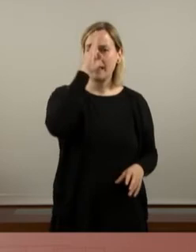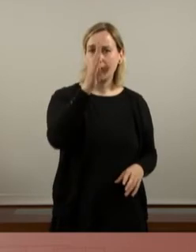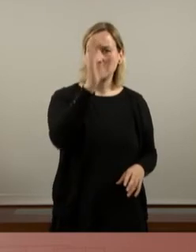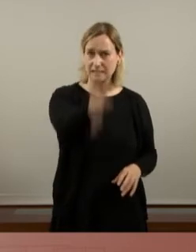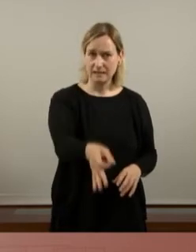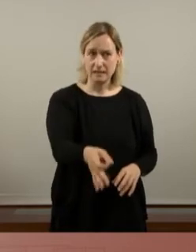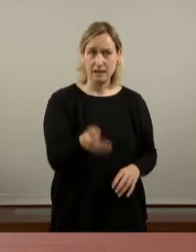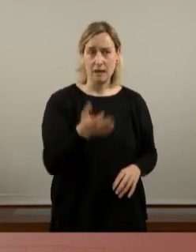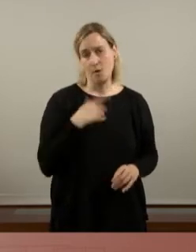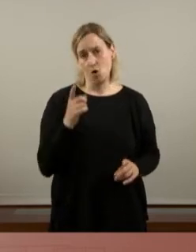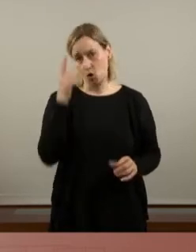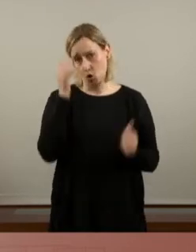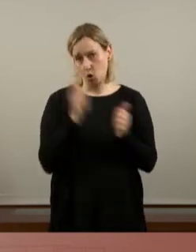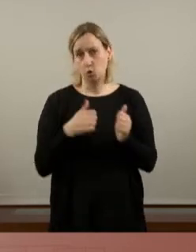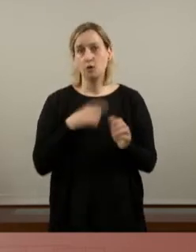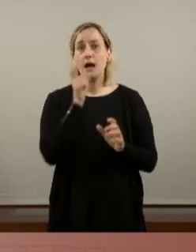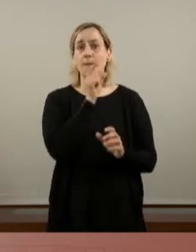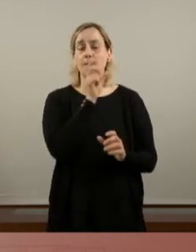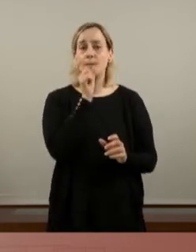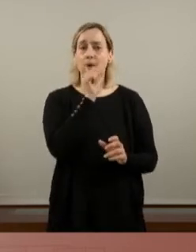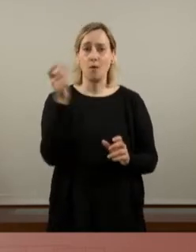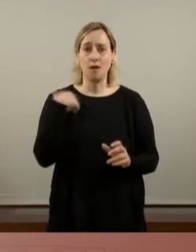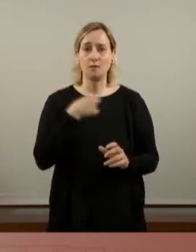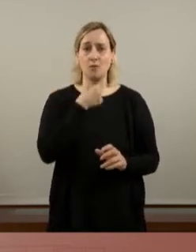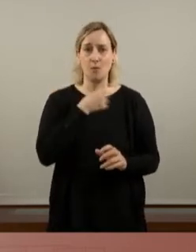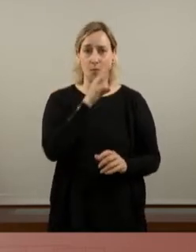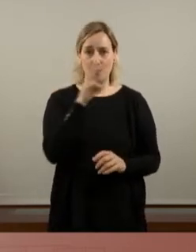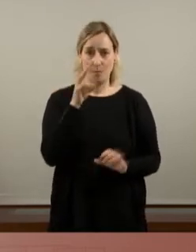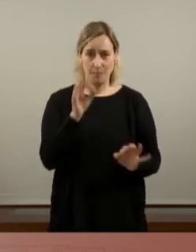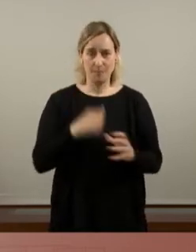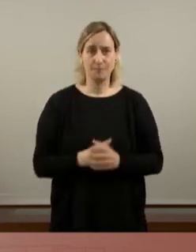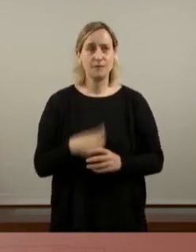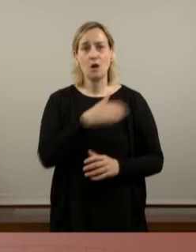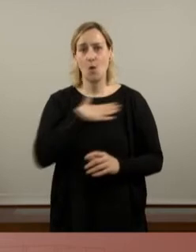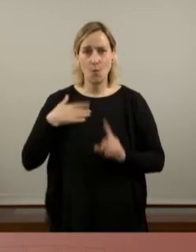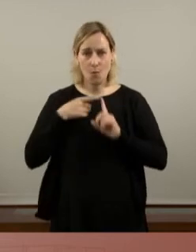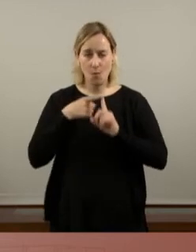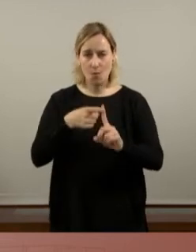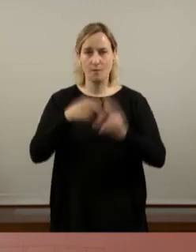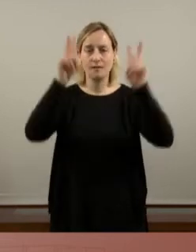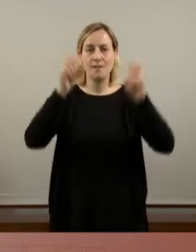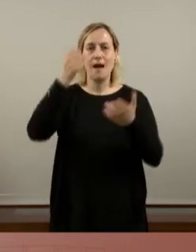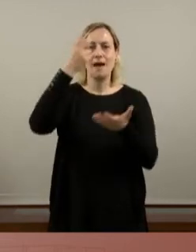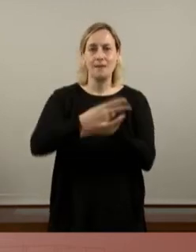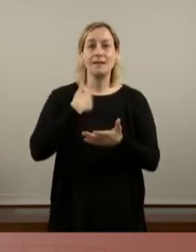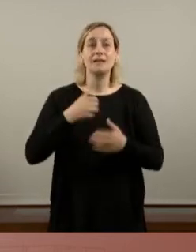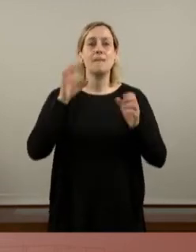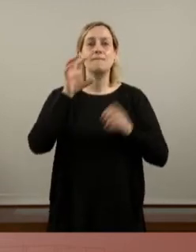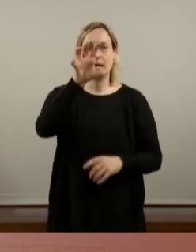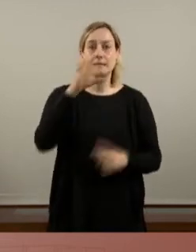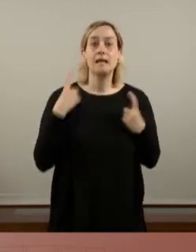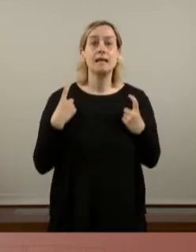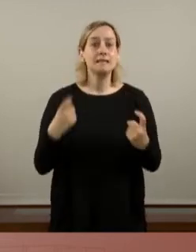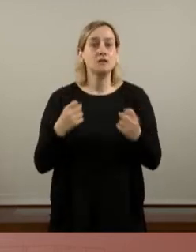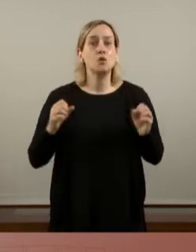però no tontos, en paraules del portaveu del Partit Popular, volem insistir en els reptes del país, de les necessitats i